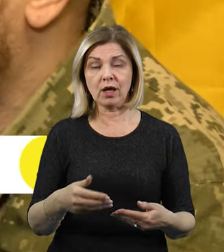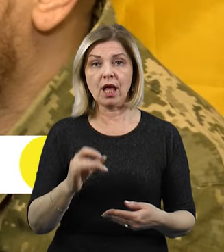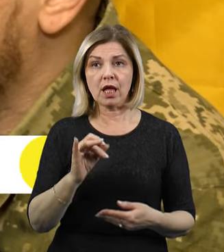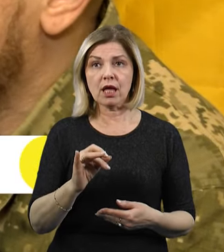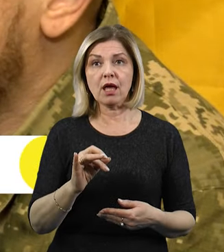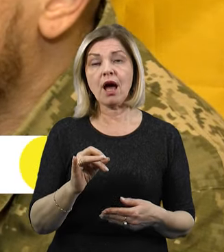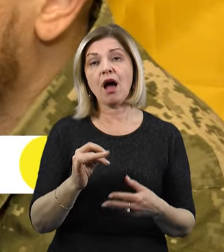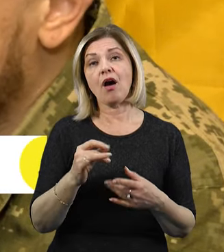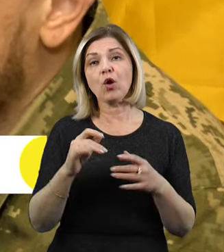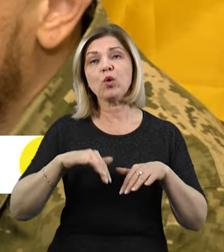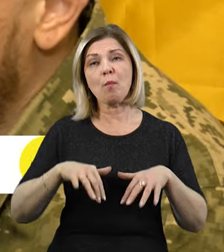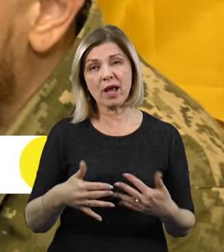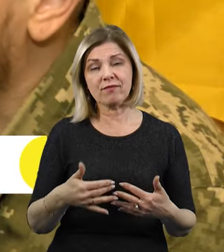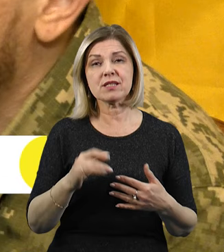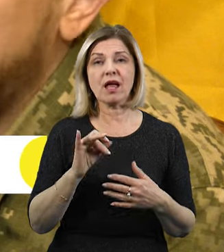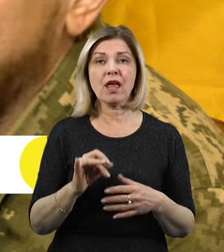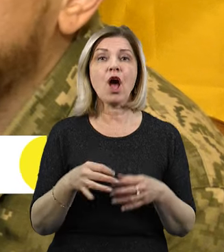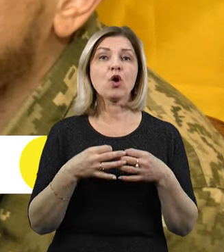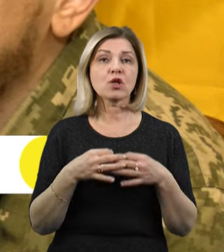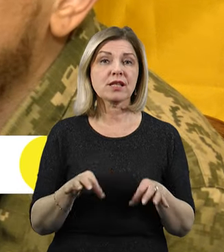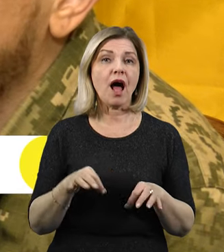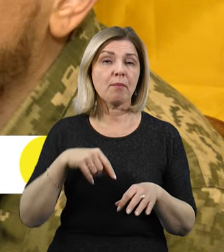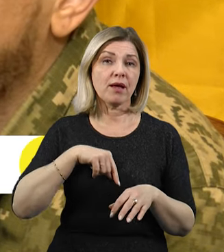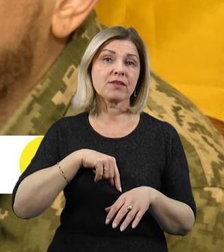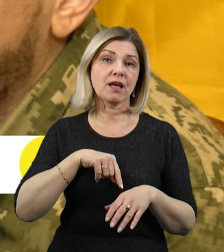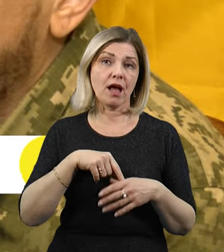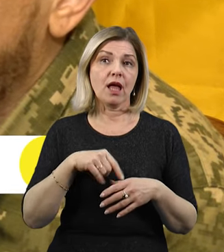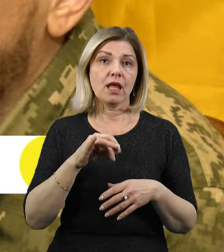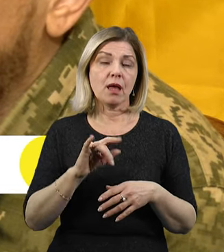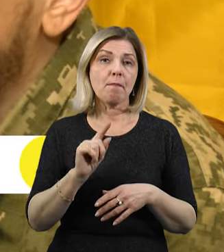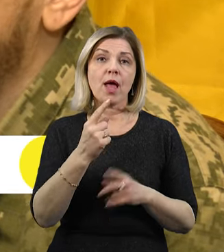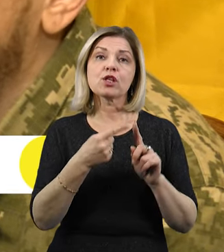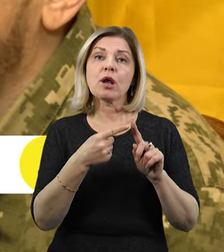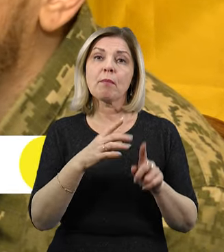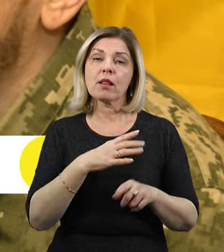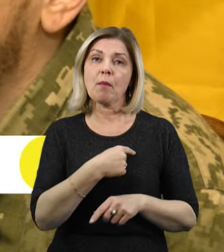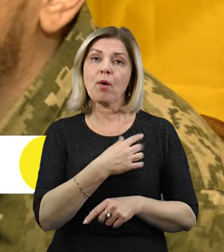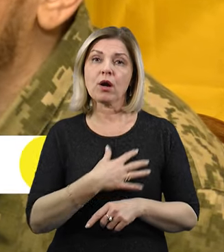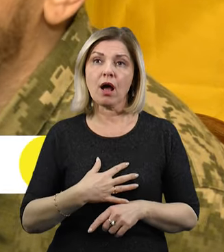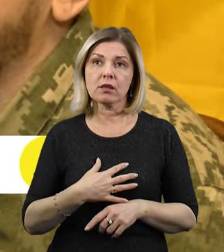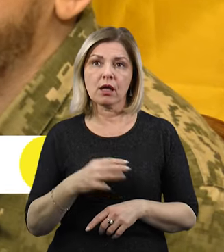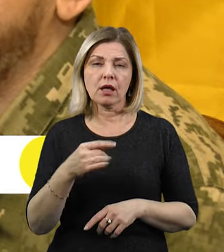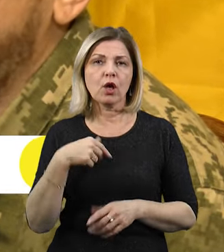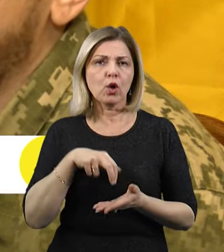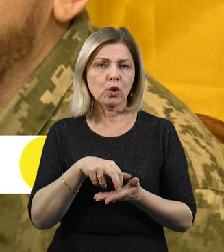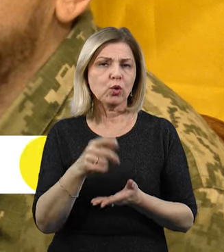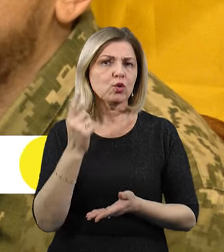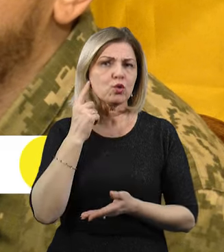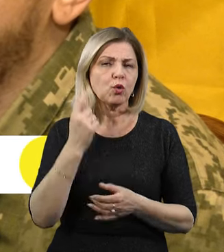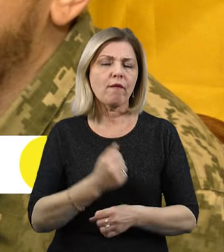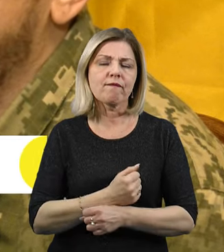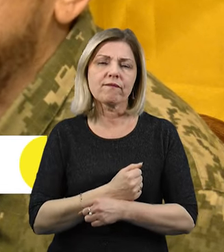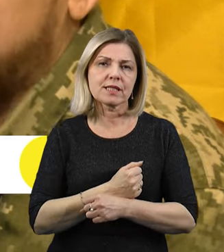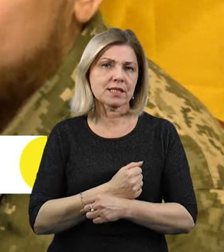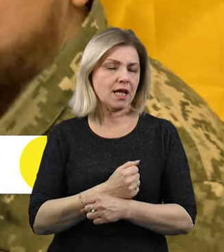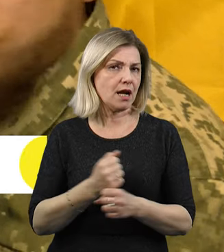розслабився, втамився, все-таки вже і перше поранення надалося знаки. І я йду і чую такий взрив, блян,